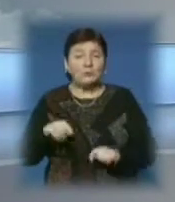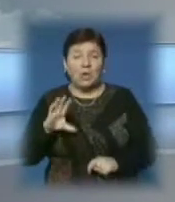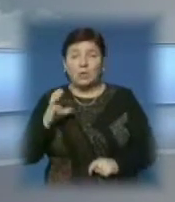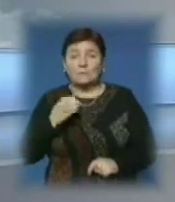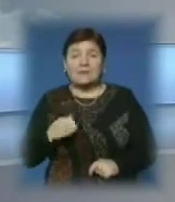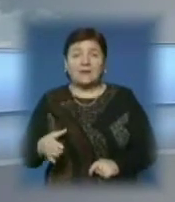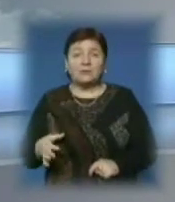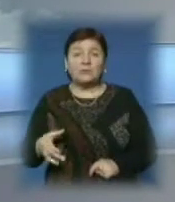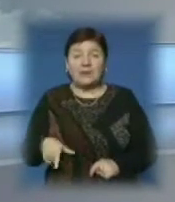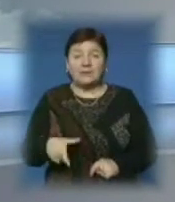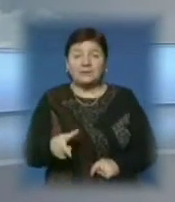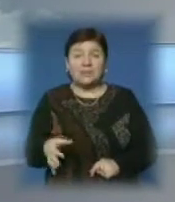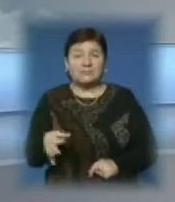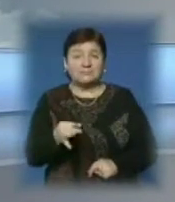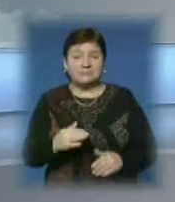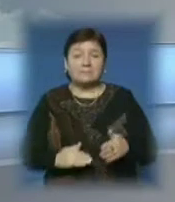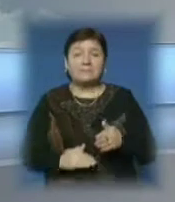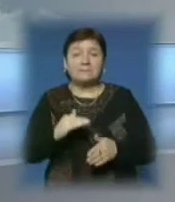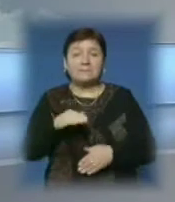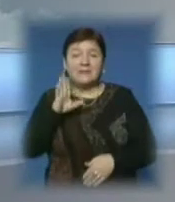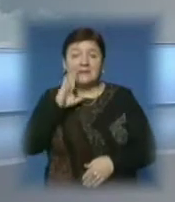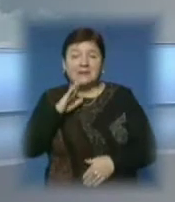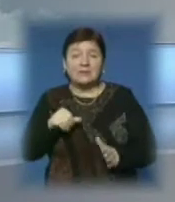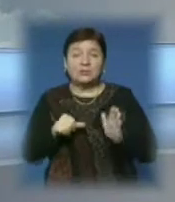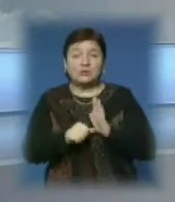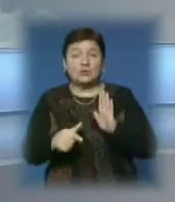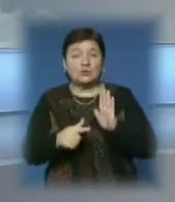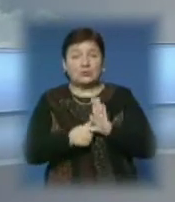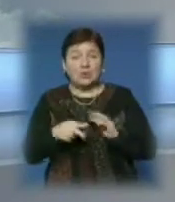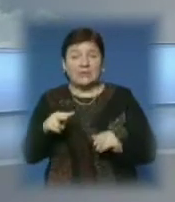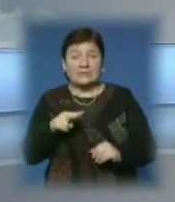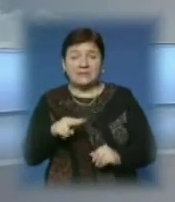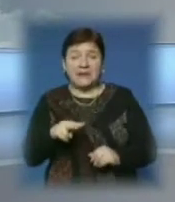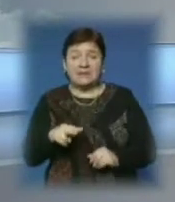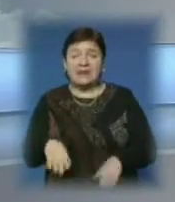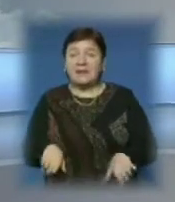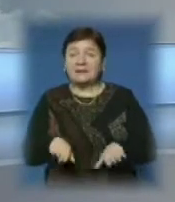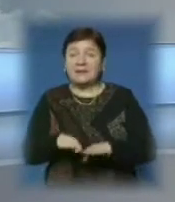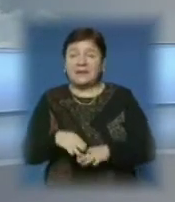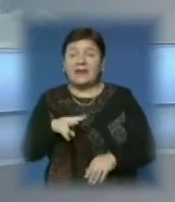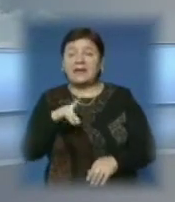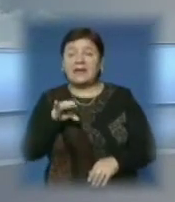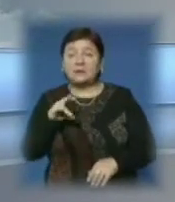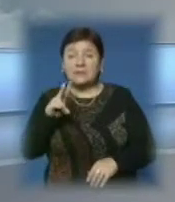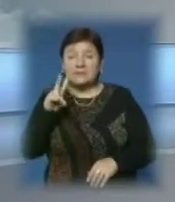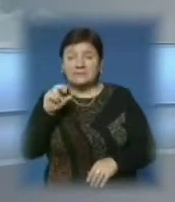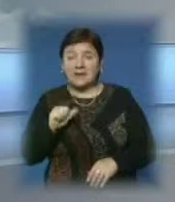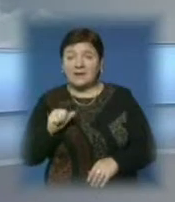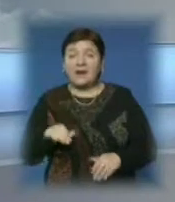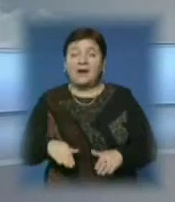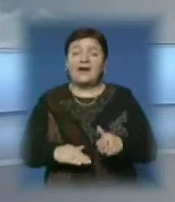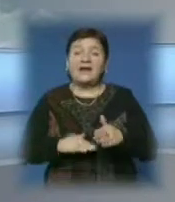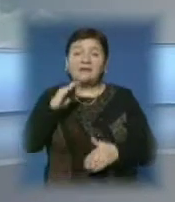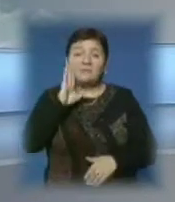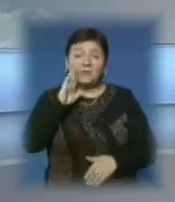річках області відновляться підвищення рівнів води 6-го та 7-го листопада в нижніх течіях Боржави та Латориці. Рівень підвищиться,